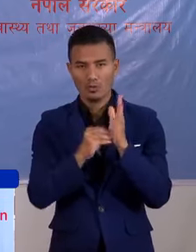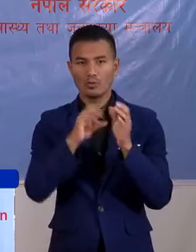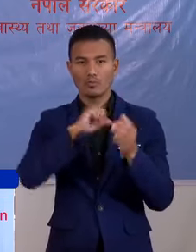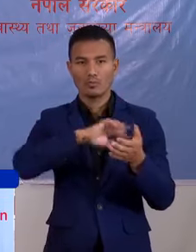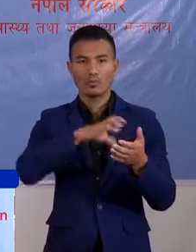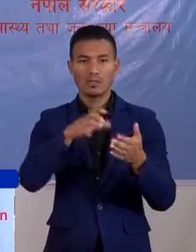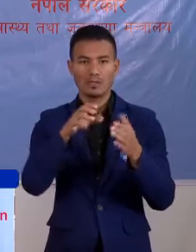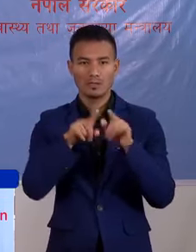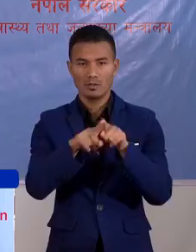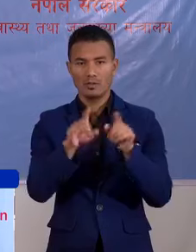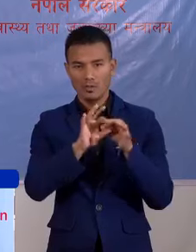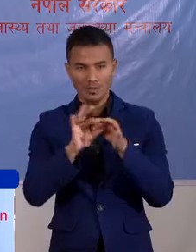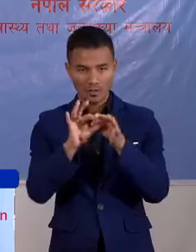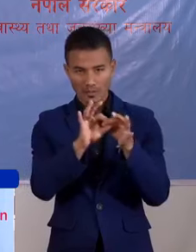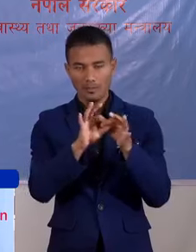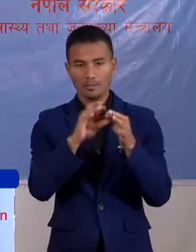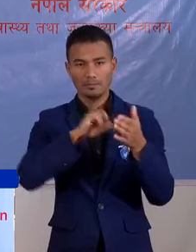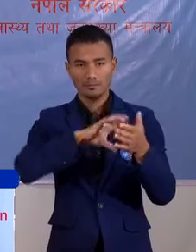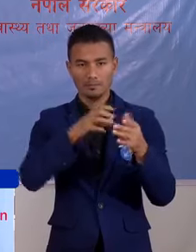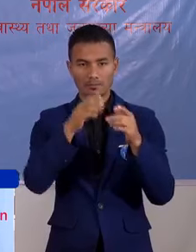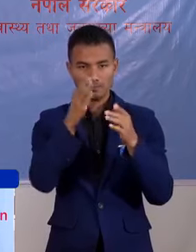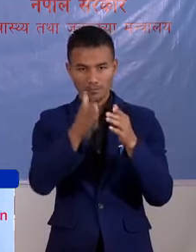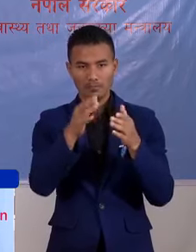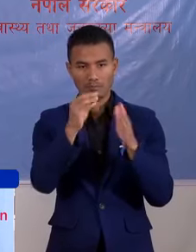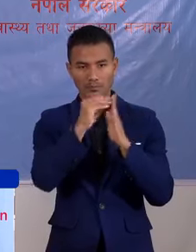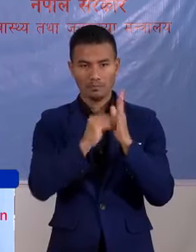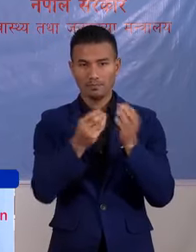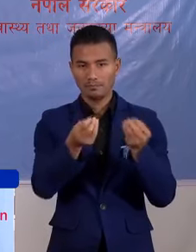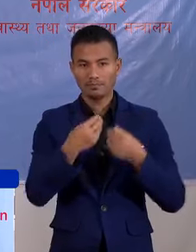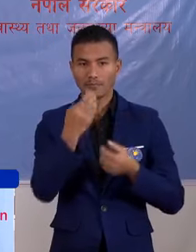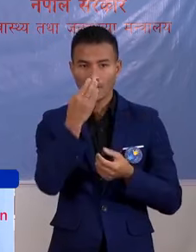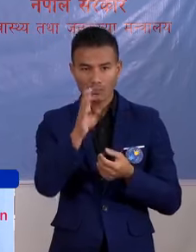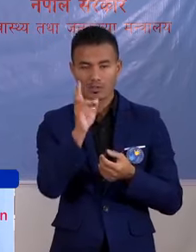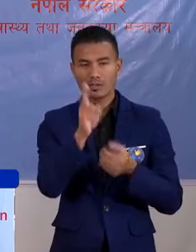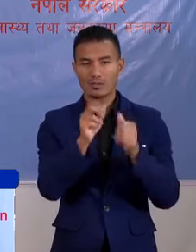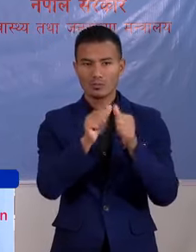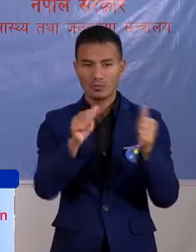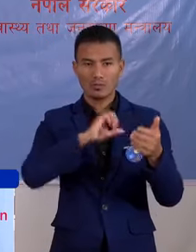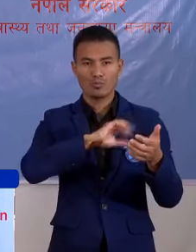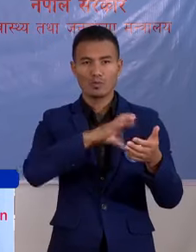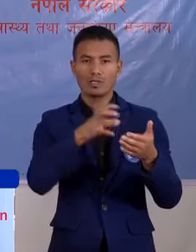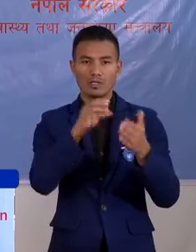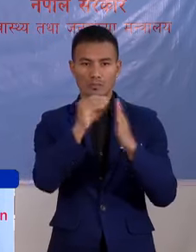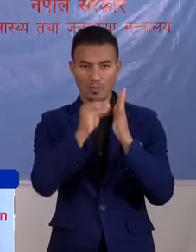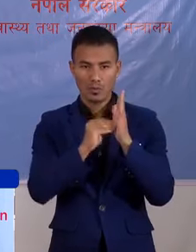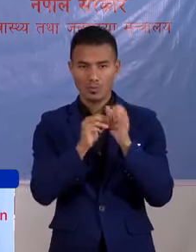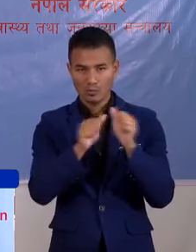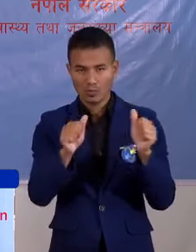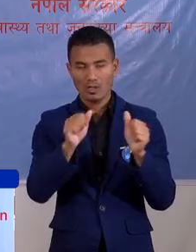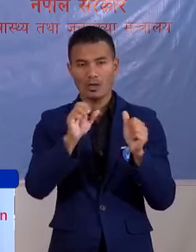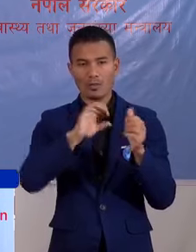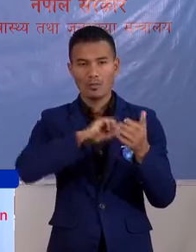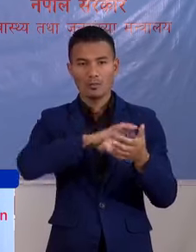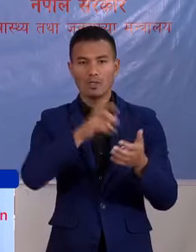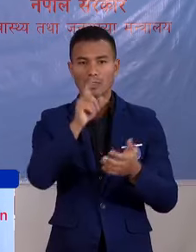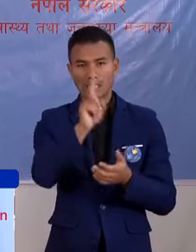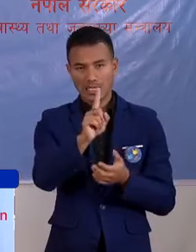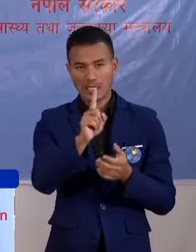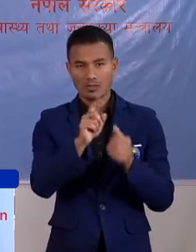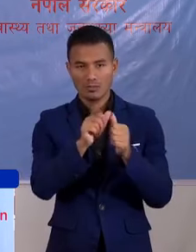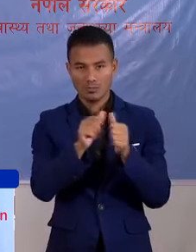मा कमपाईल होँ दे आमिलाई प्रदेशिक विवरन प्राप्त उने गर्द सा त्यों प्रादेशिक विवरन अनुसार प्रदेश नमर एक मा